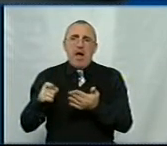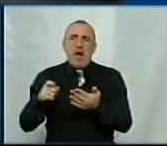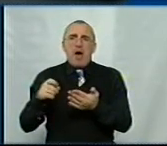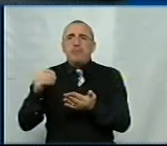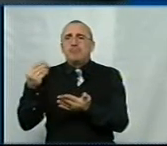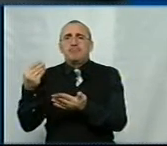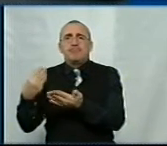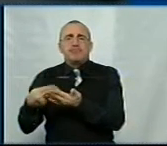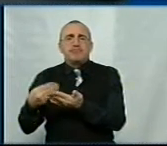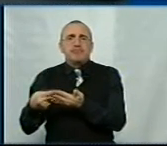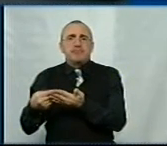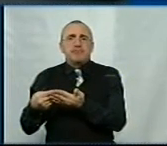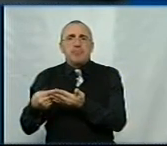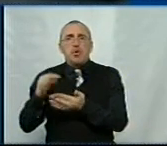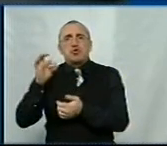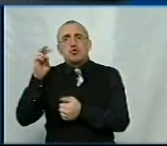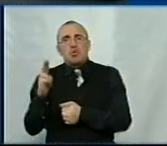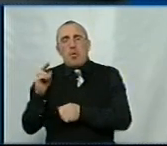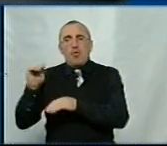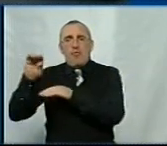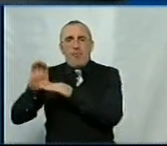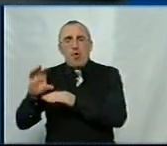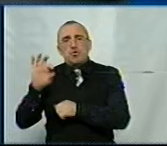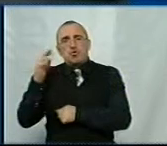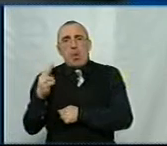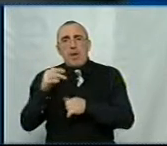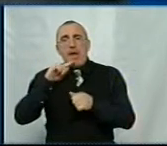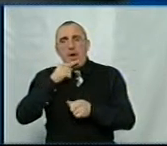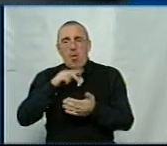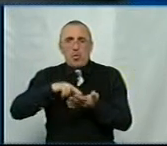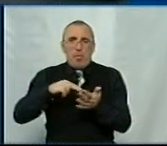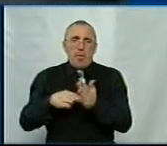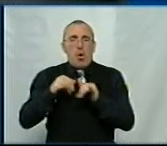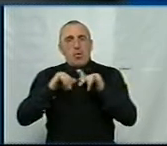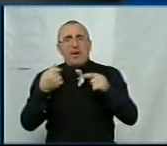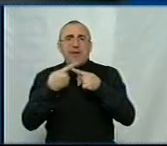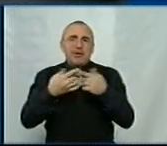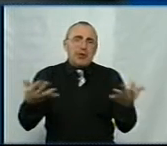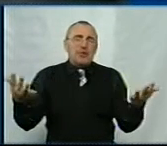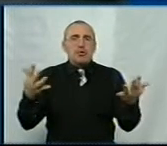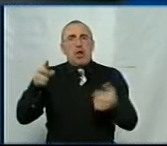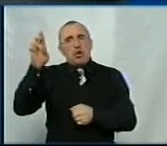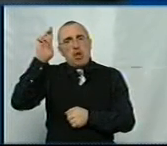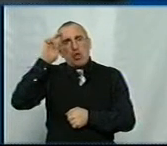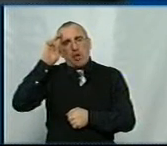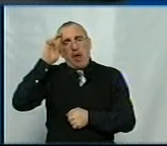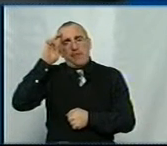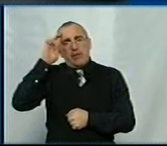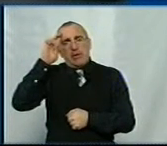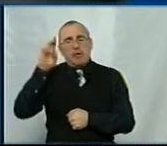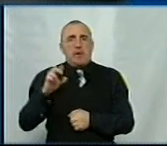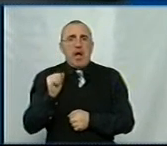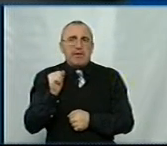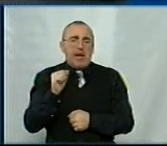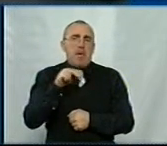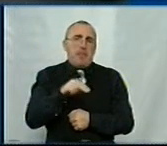фонду соціально-економічного розвитку, чи то інших державних напрямків. Андрій